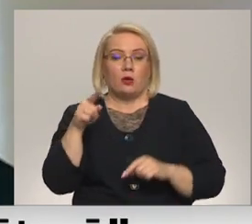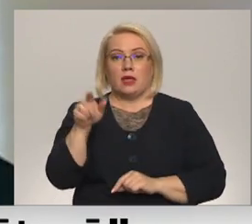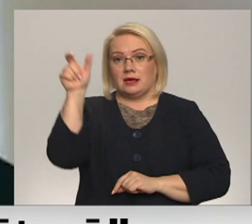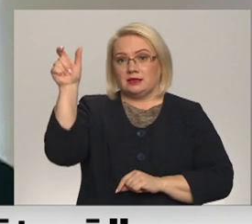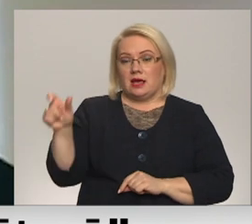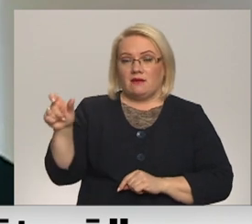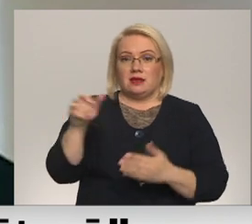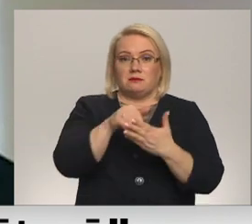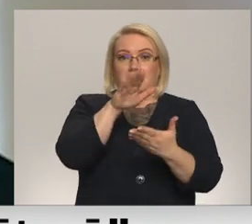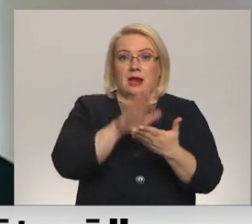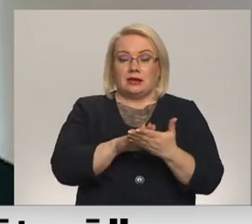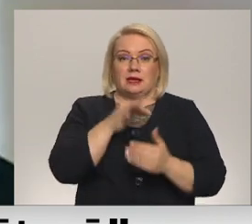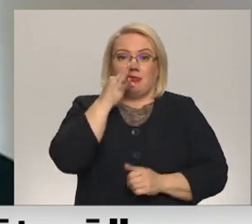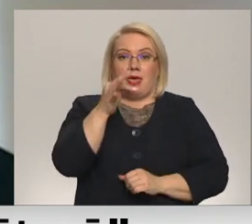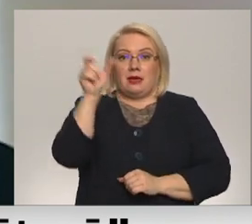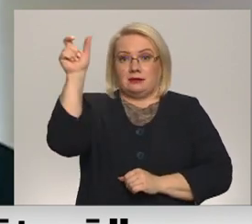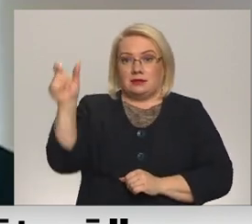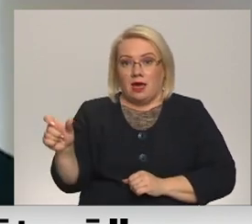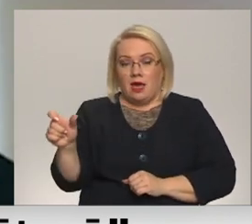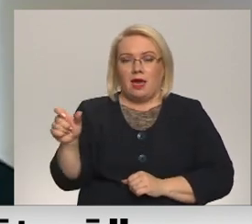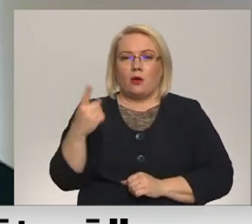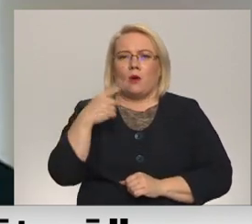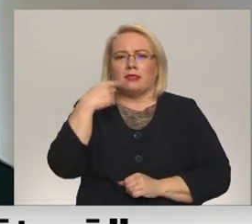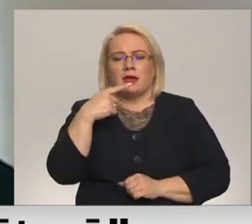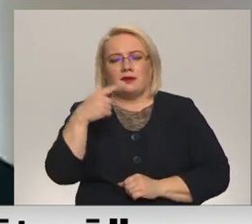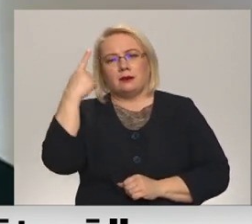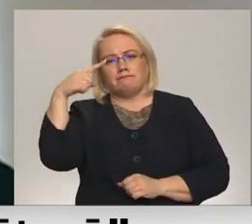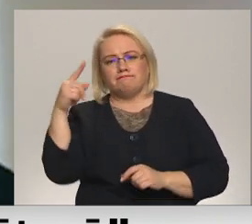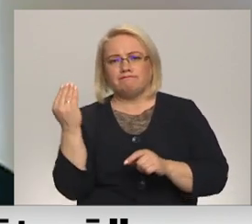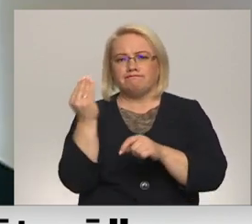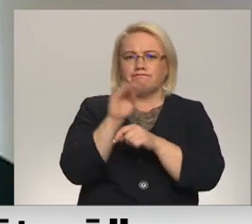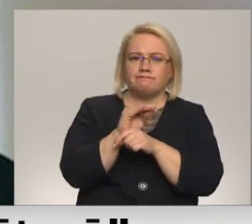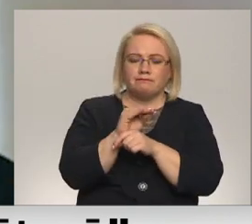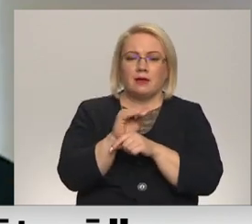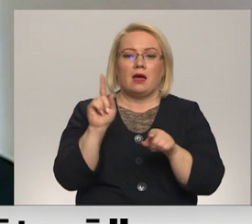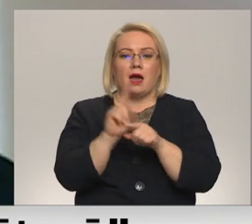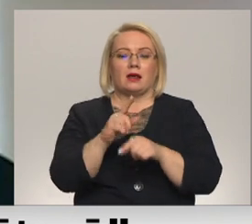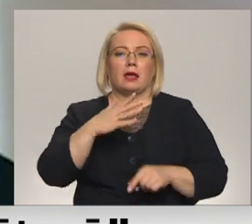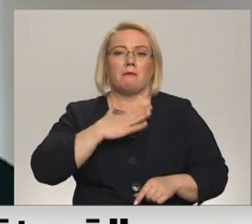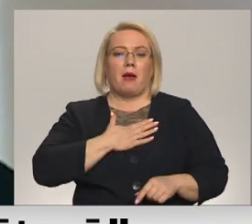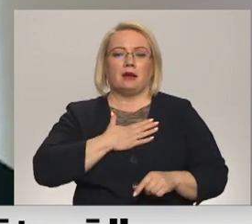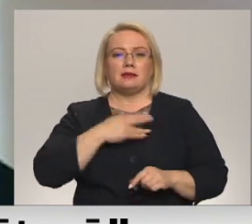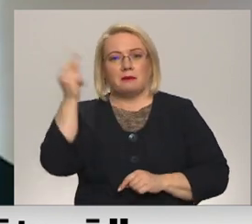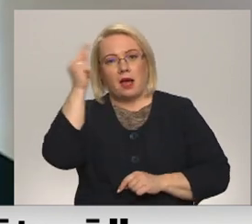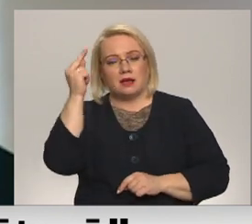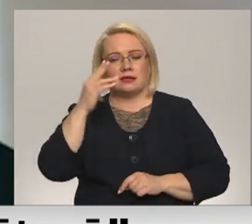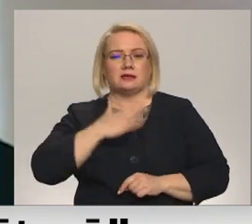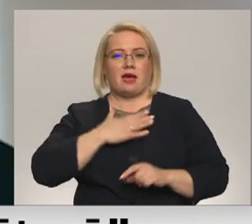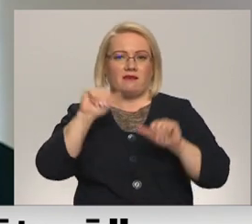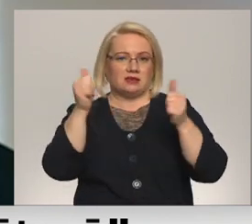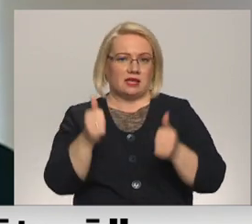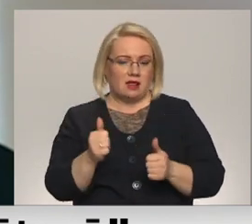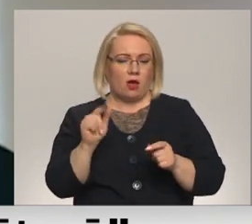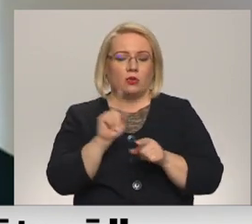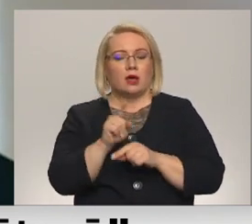kas ir pīrakstījis to teicēja, tur arī varbūt savu mazlietīju interpretāciju, jo katrs arī spolojies pēc sava stila, un